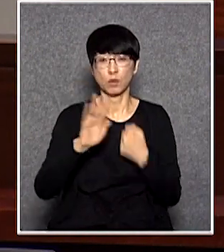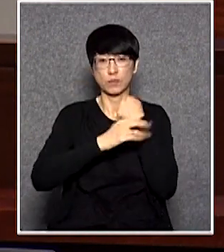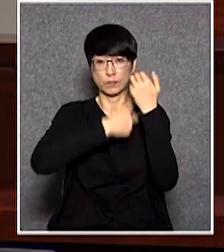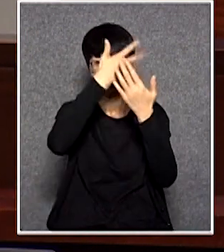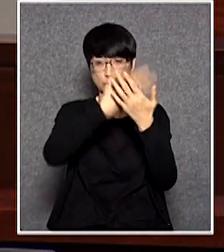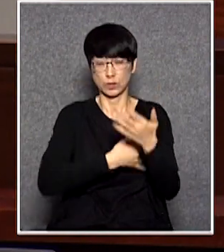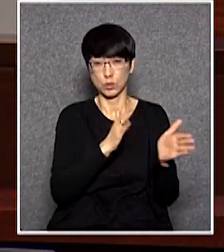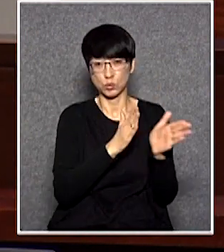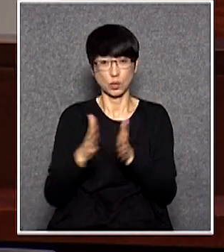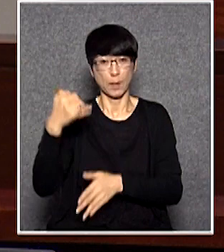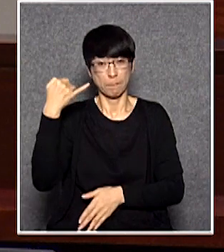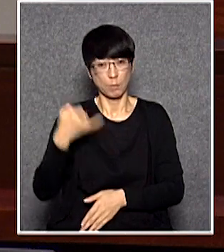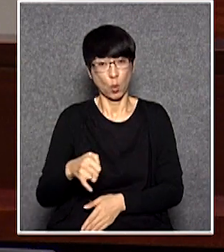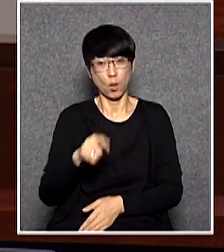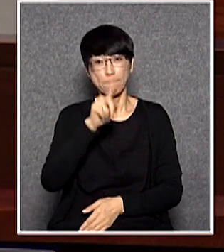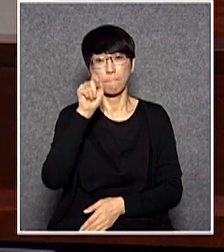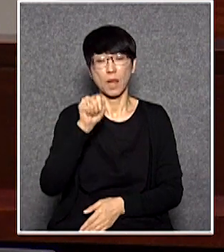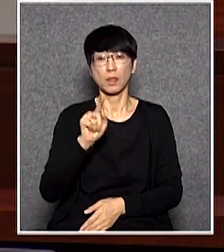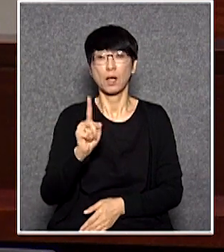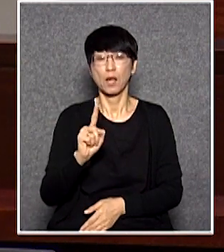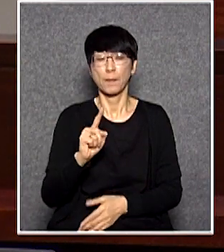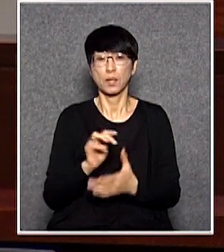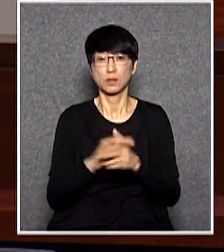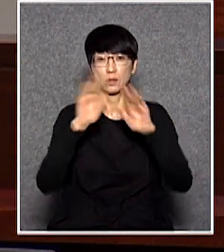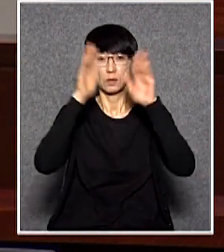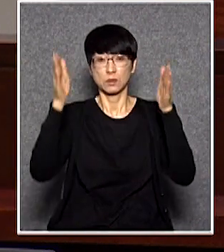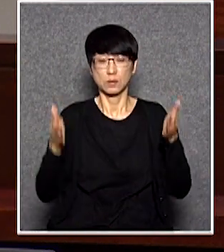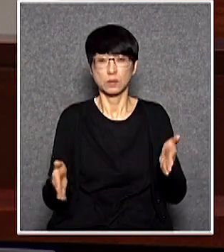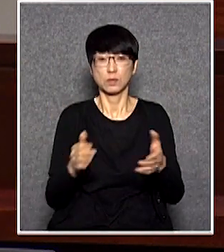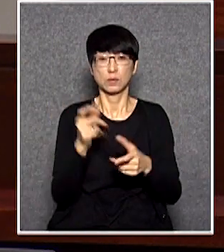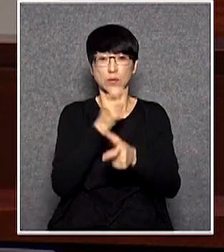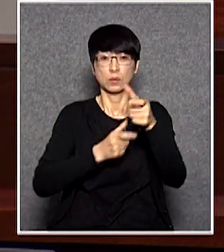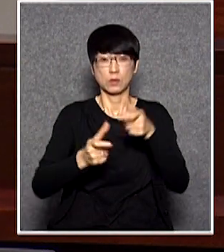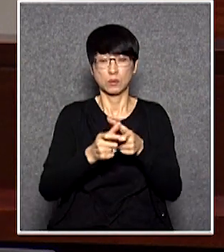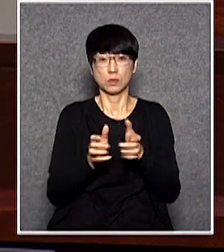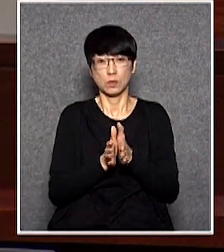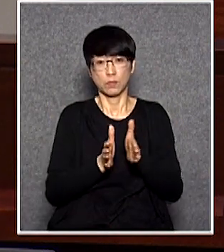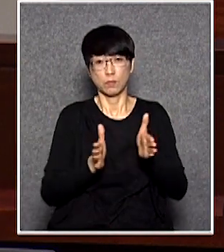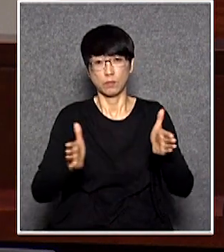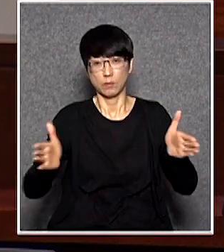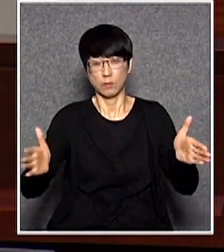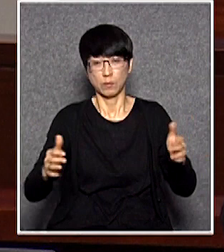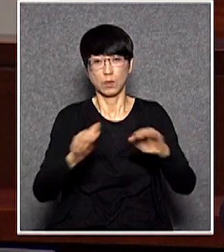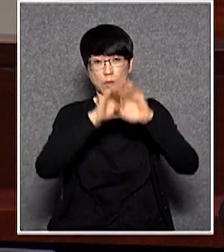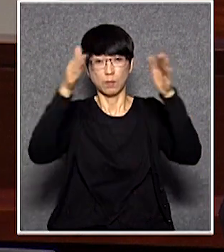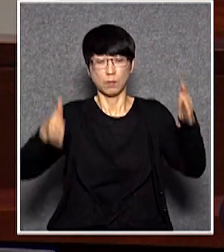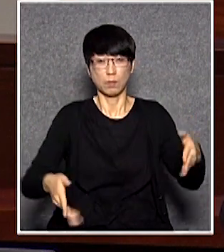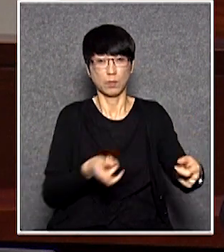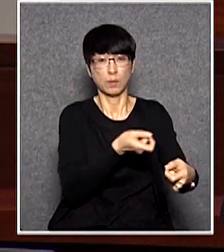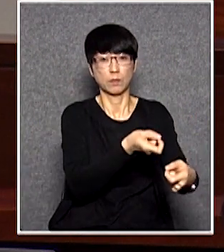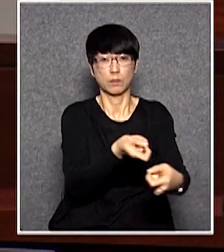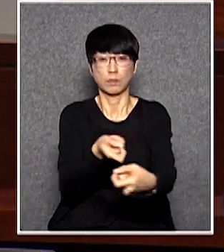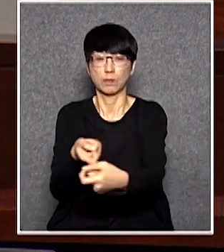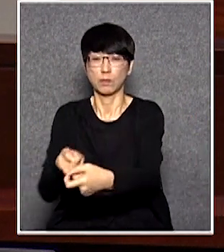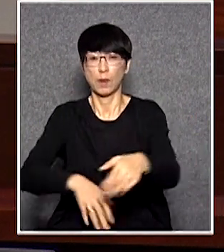可以處理的問題除了商戶將經營範圍擴展到店舖門外還有其他不同形式左階